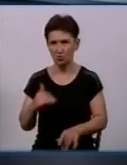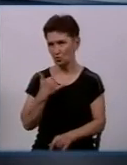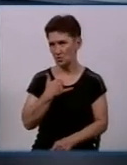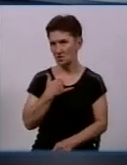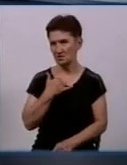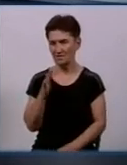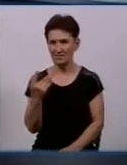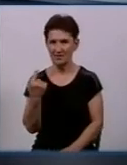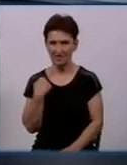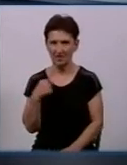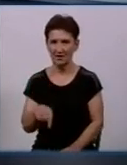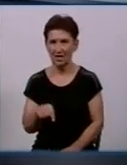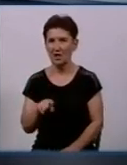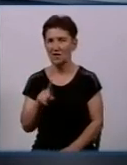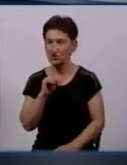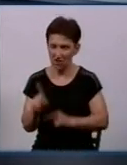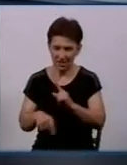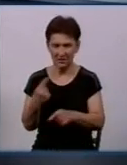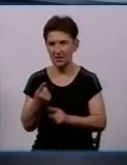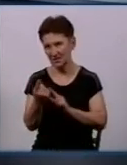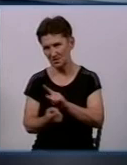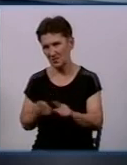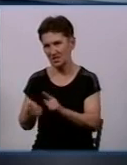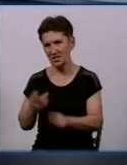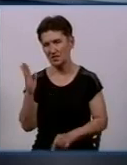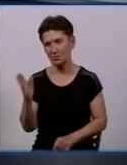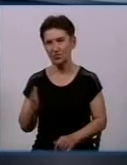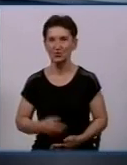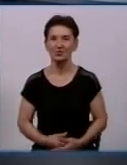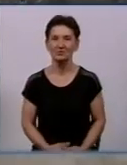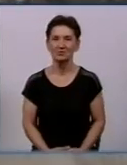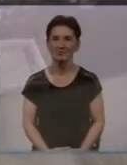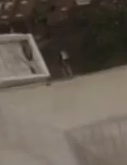за рік ситуація обіцяє кардинально змінтись. Це була тема дня. Дякую, що дивились.